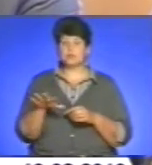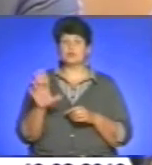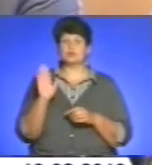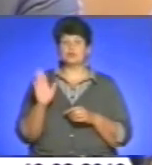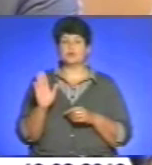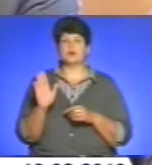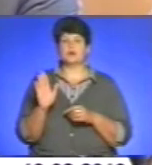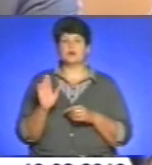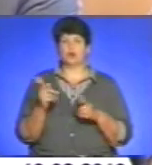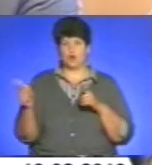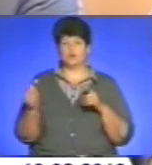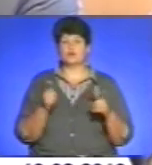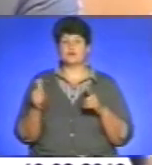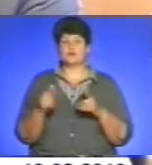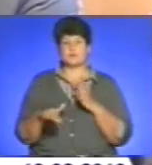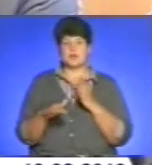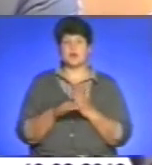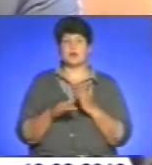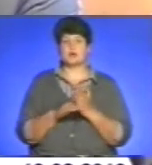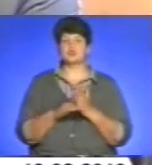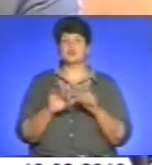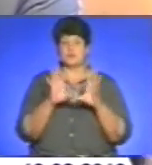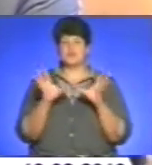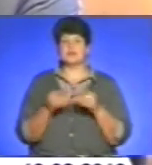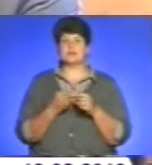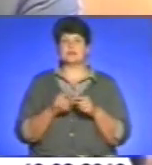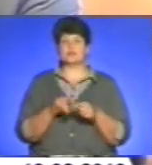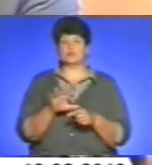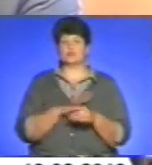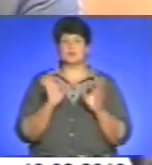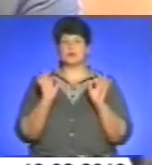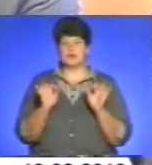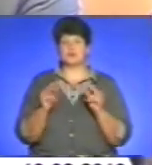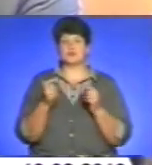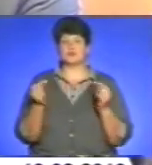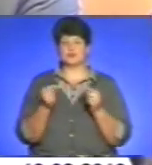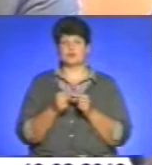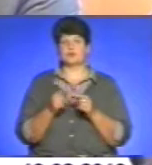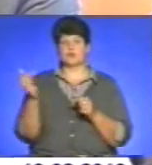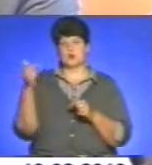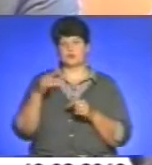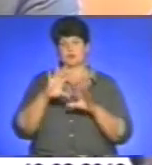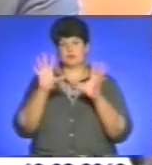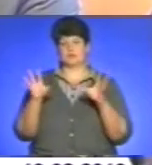також готові сприяти тому, щоб це все прийшло правильно, чітко, грамотно і зрозуміло для всіх.